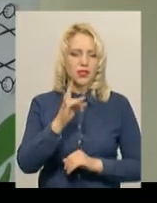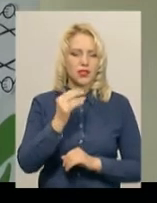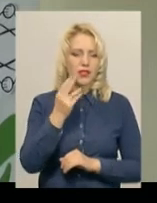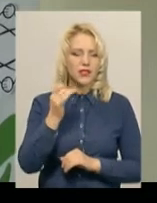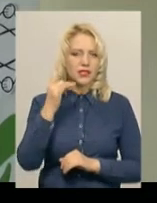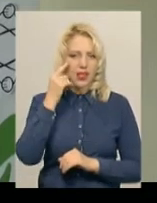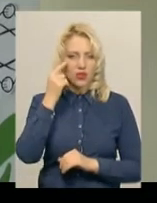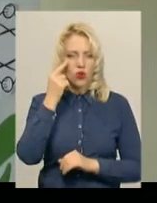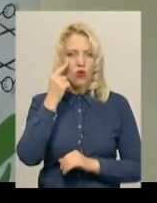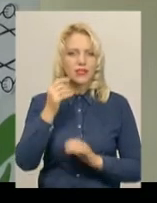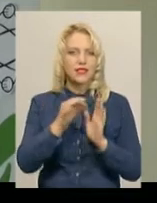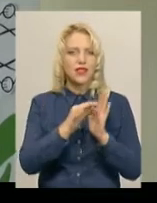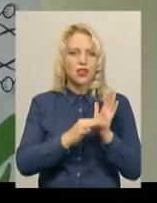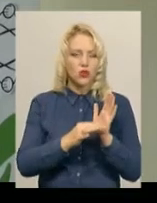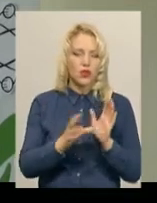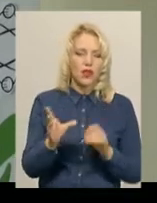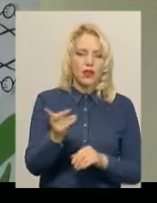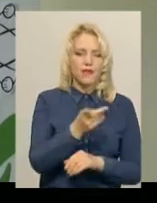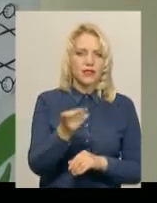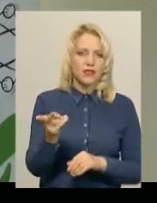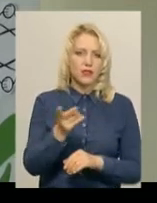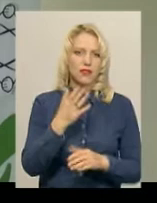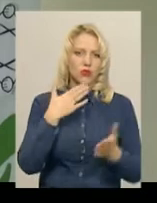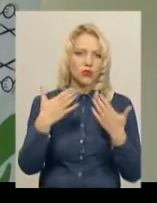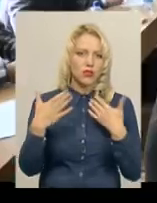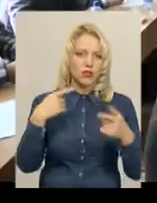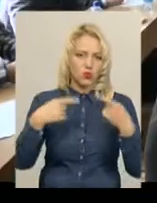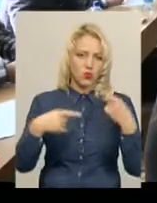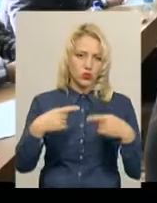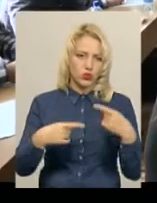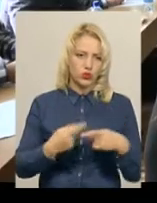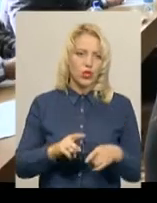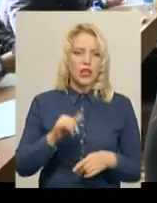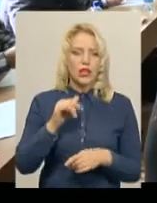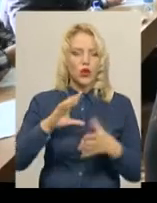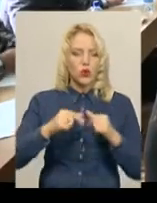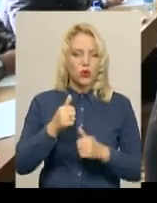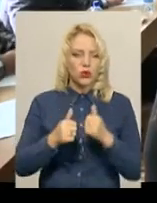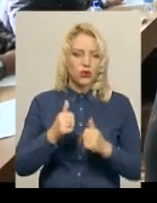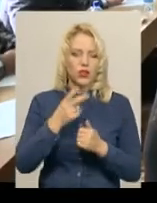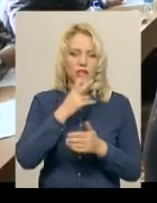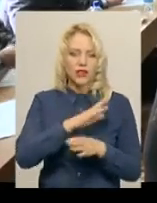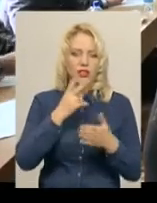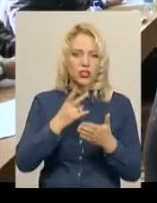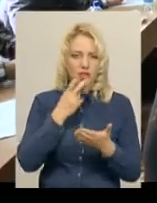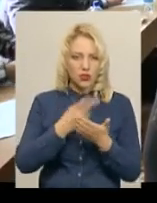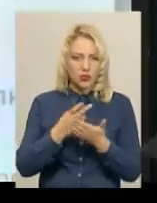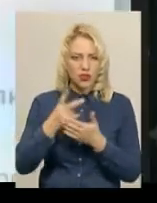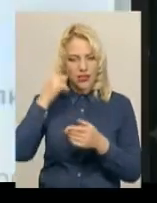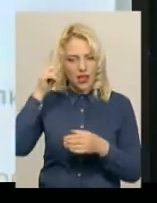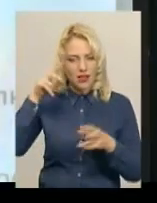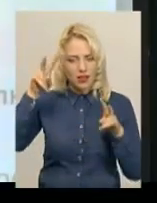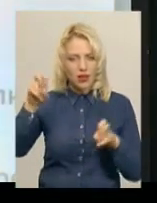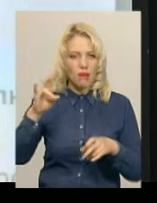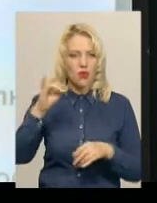який оцінює взаємодію доповідач-опонент та їхню дискусію. Турнір не лише демонструє знання теми доповідачами, а й їхню